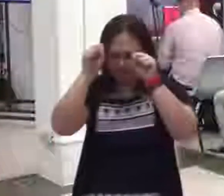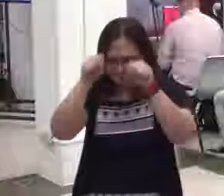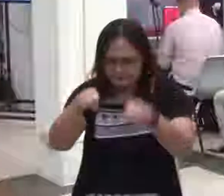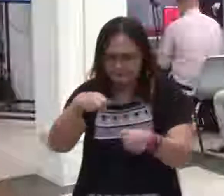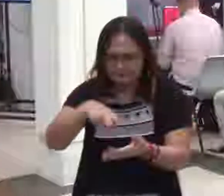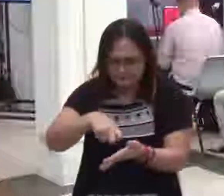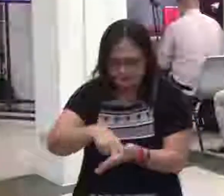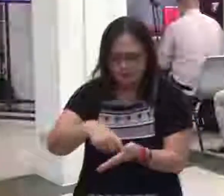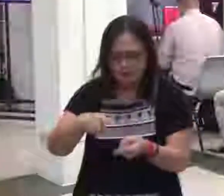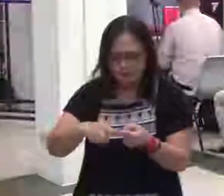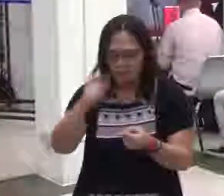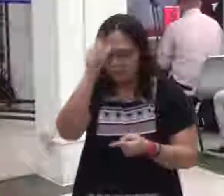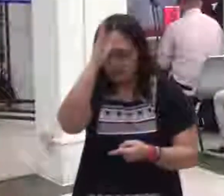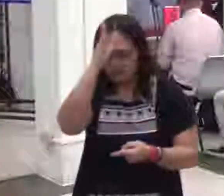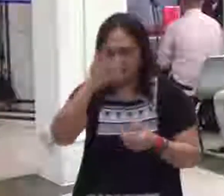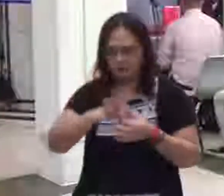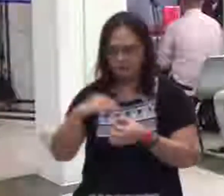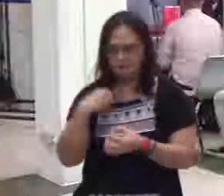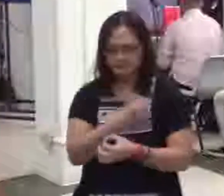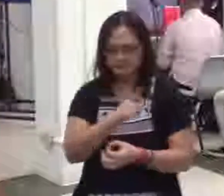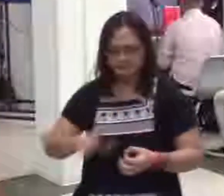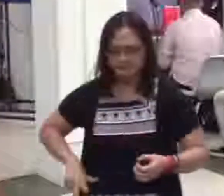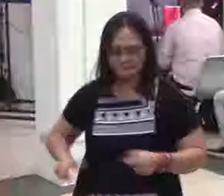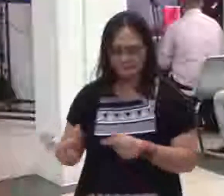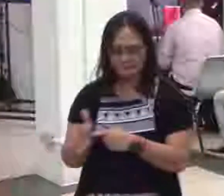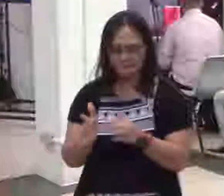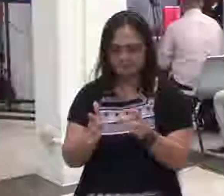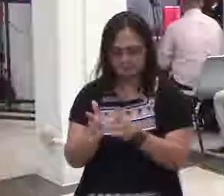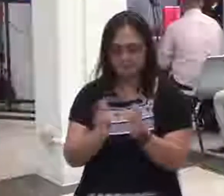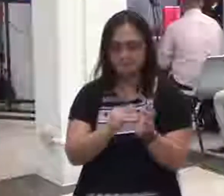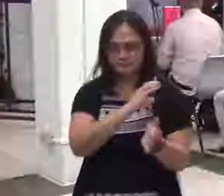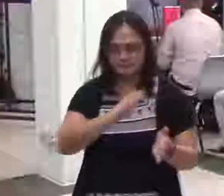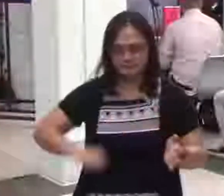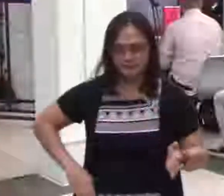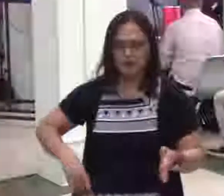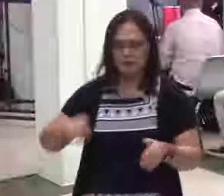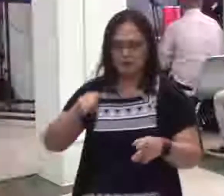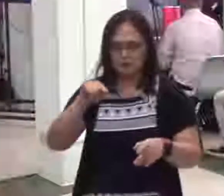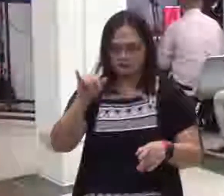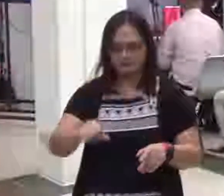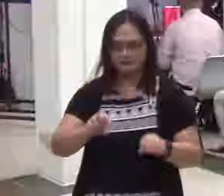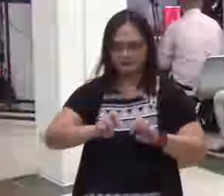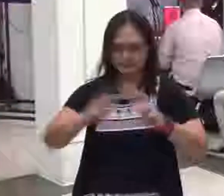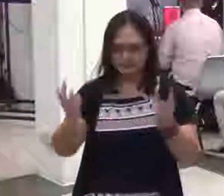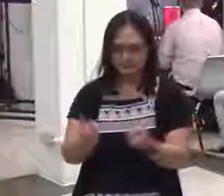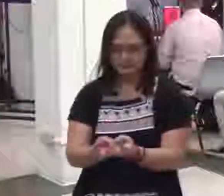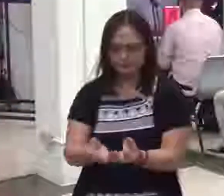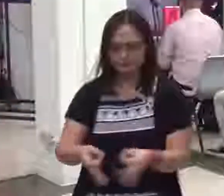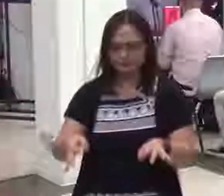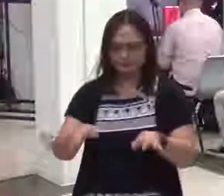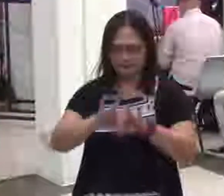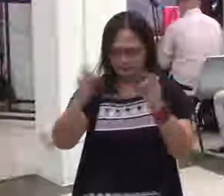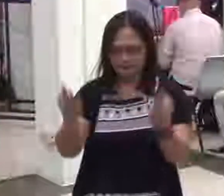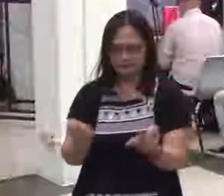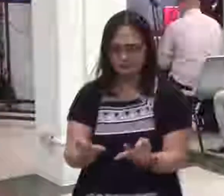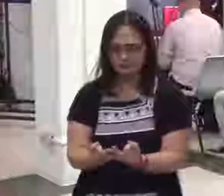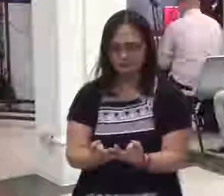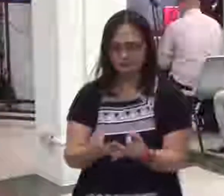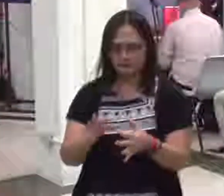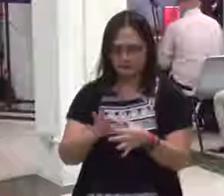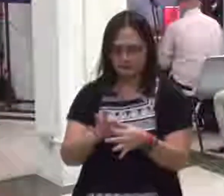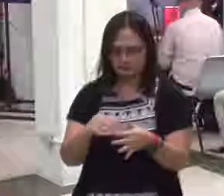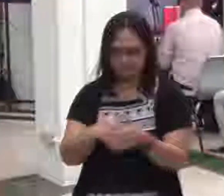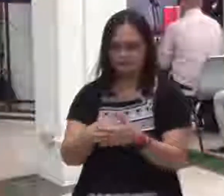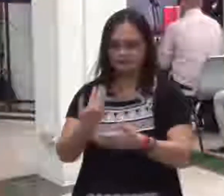the father of our Lord Jesus Christ of whom the whole family in heaven and earth is named did you know